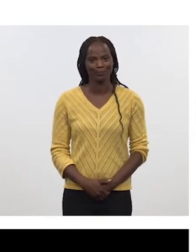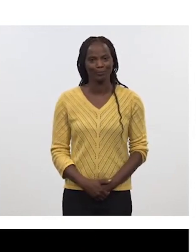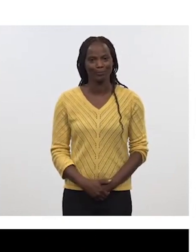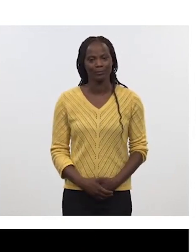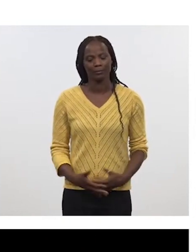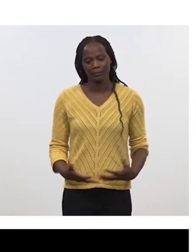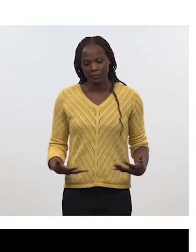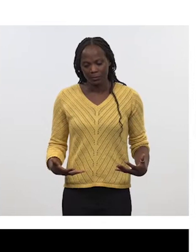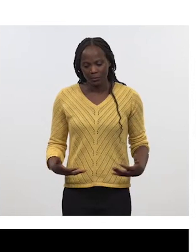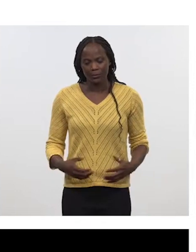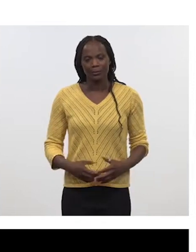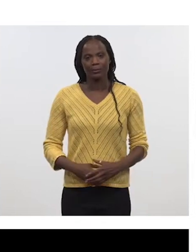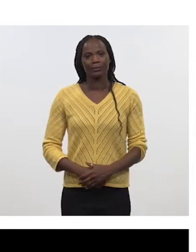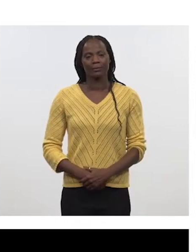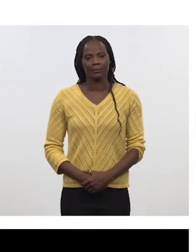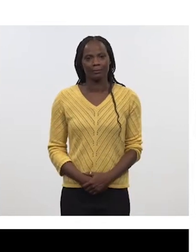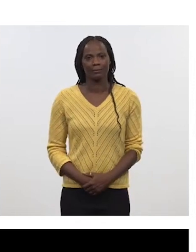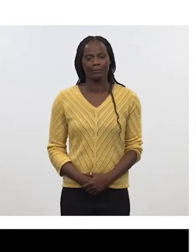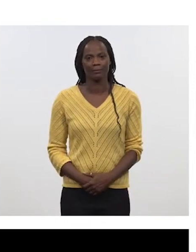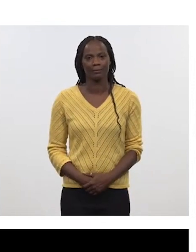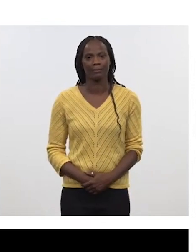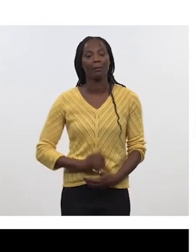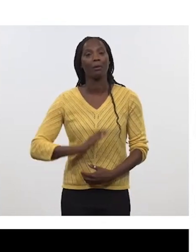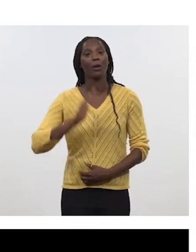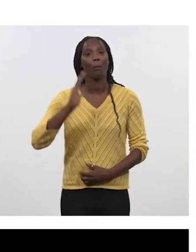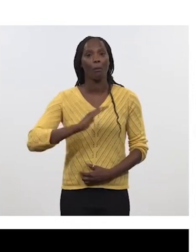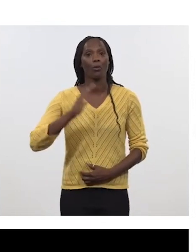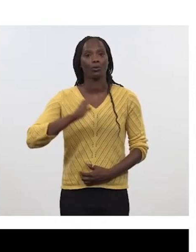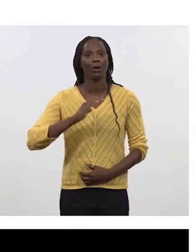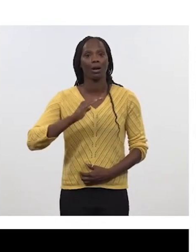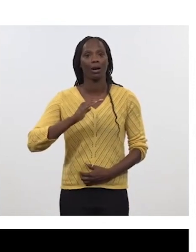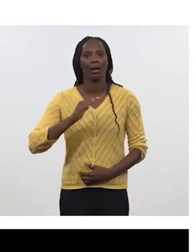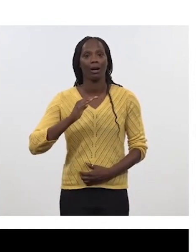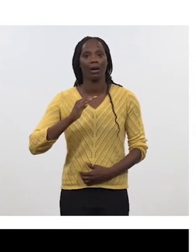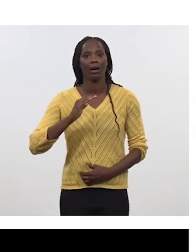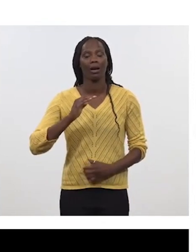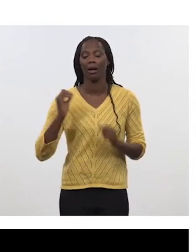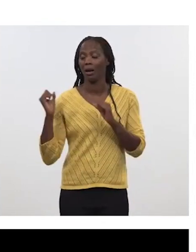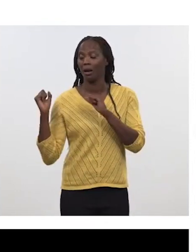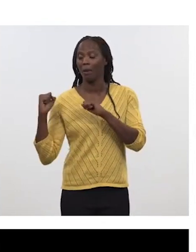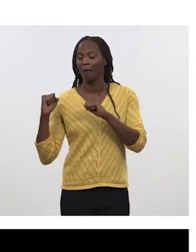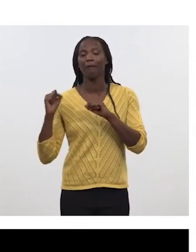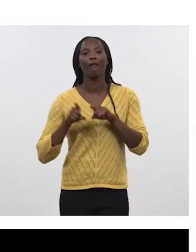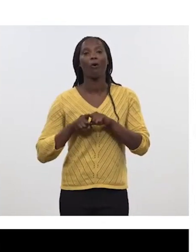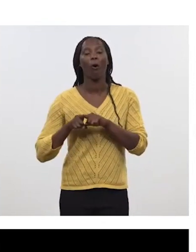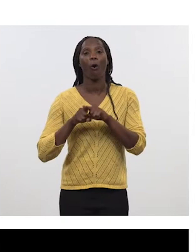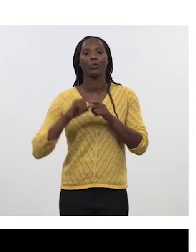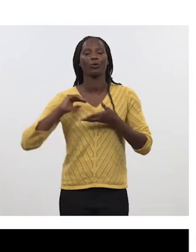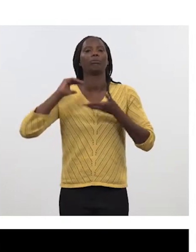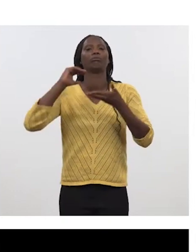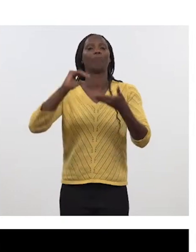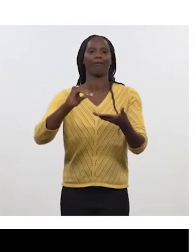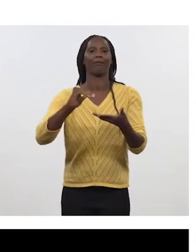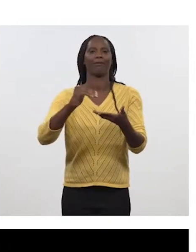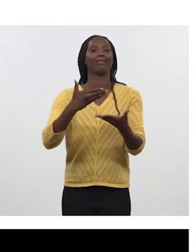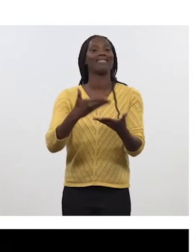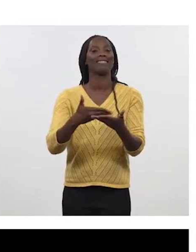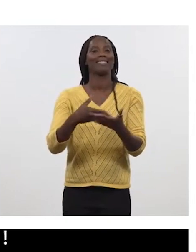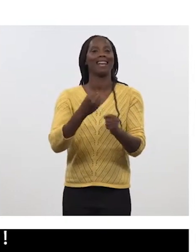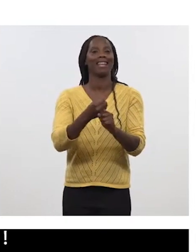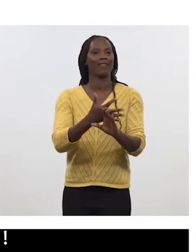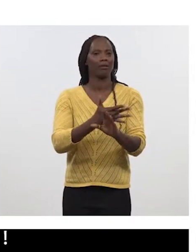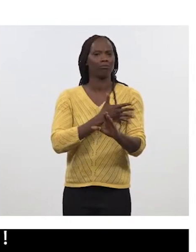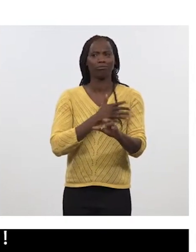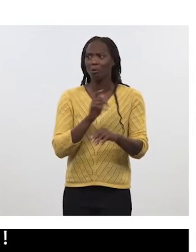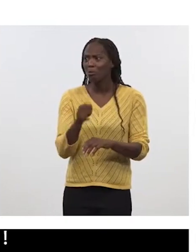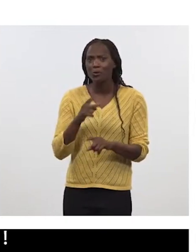Il s'agit d'exprimer les besoins communs. Voilà le travail que nous avons fait maintenant. Bien sûr, il y a des